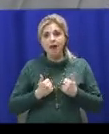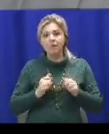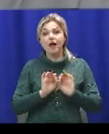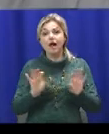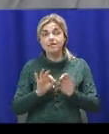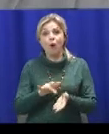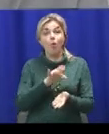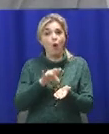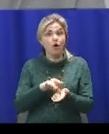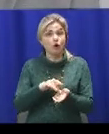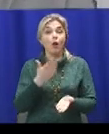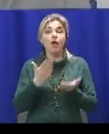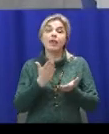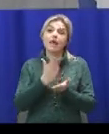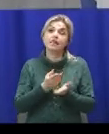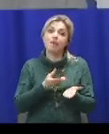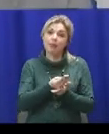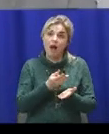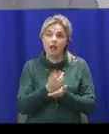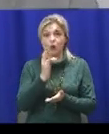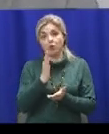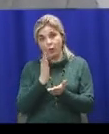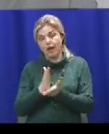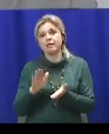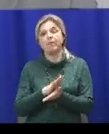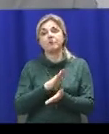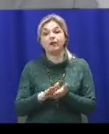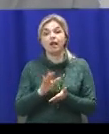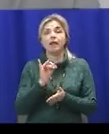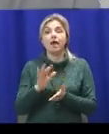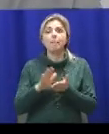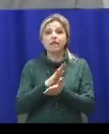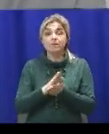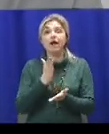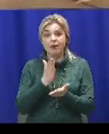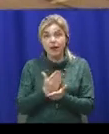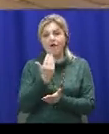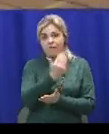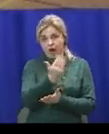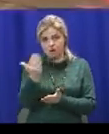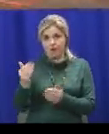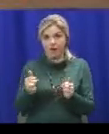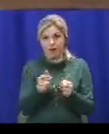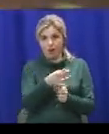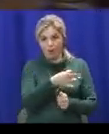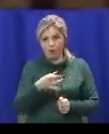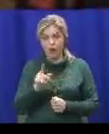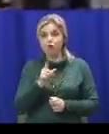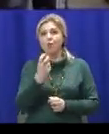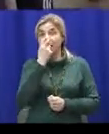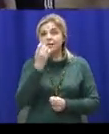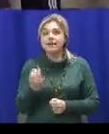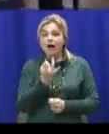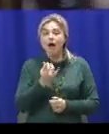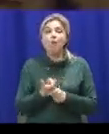місту, що є і платна секція, але є і безплатна, і безплатна знаходяться в їхньому районі». Аби зацікавити дітлахів ще